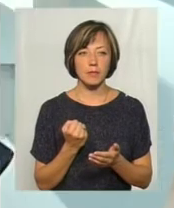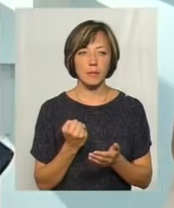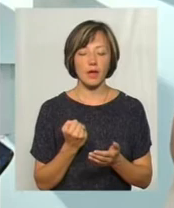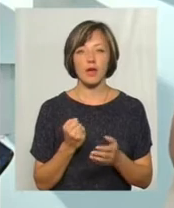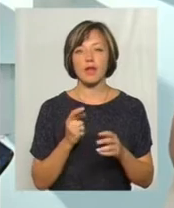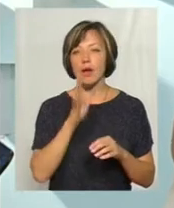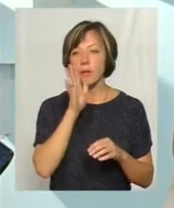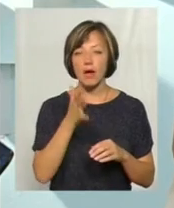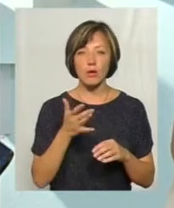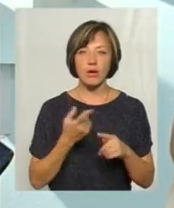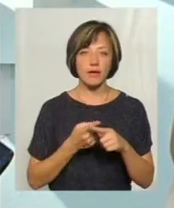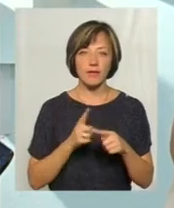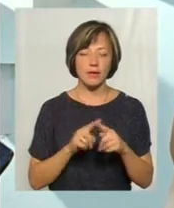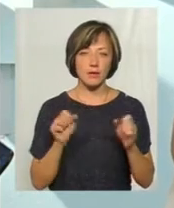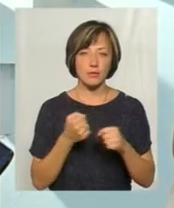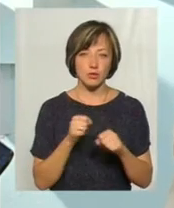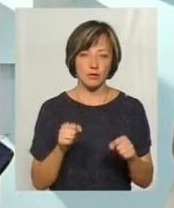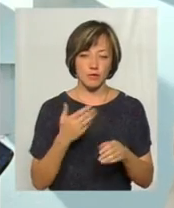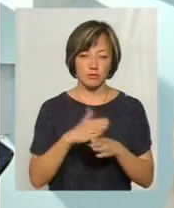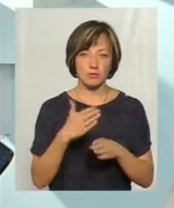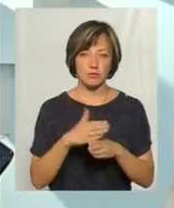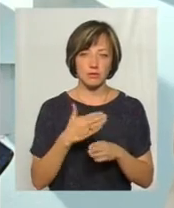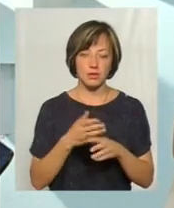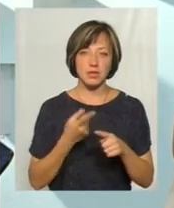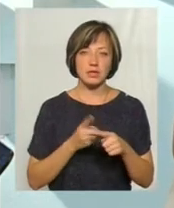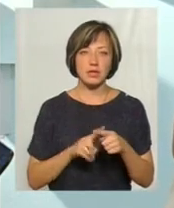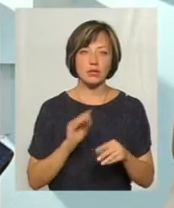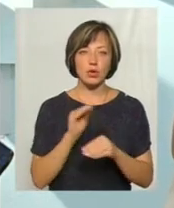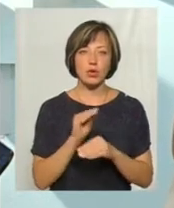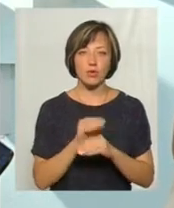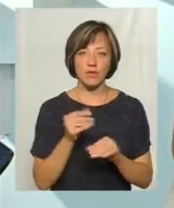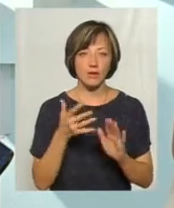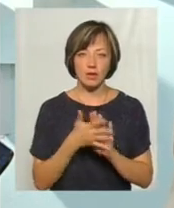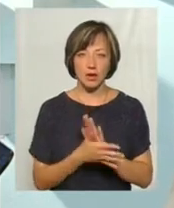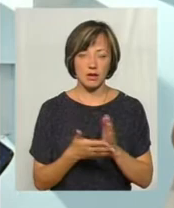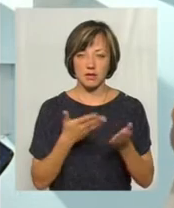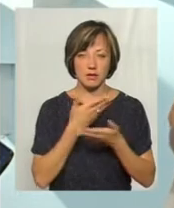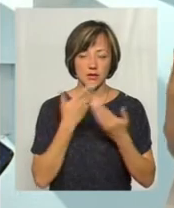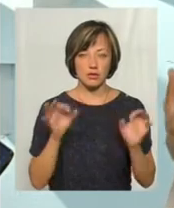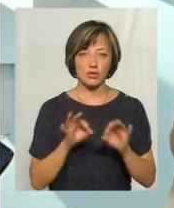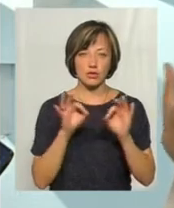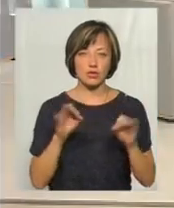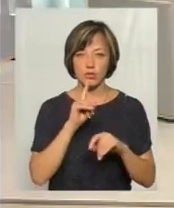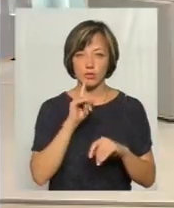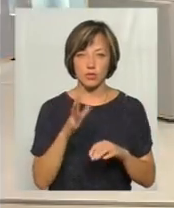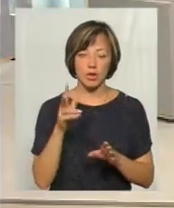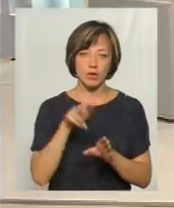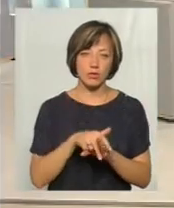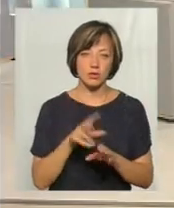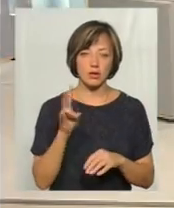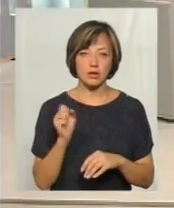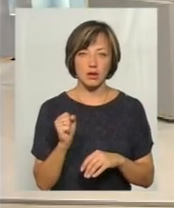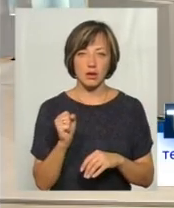років, який вже, як вже казали. Тобто, це додатково хватрат не принесе з боку нагрузки